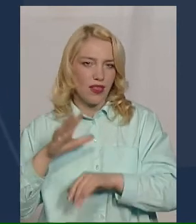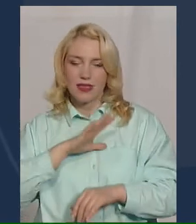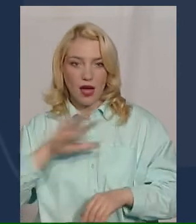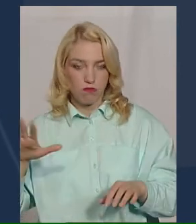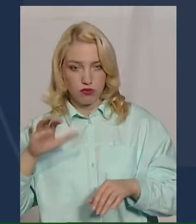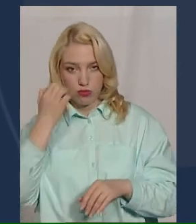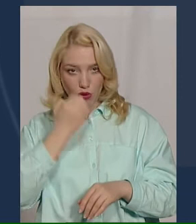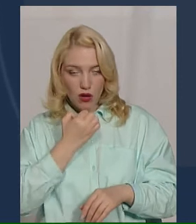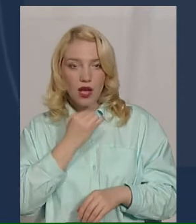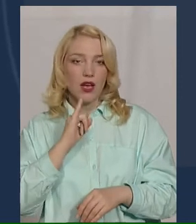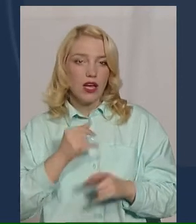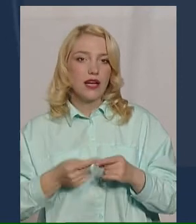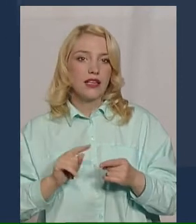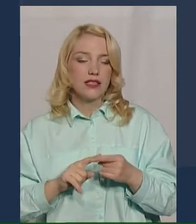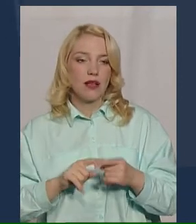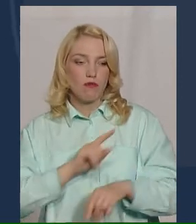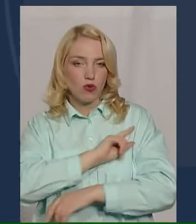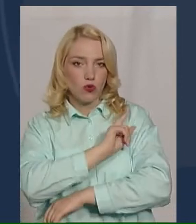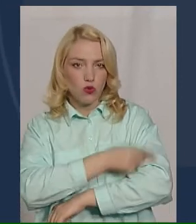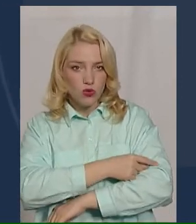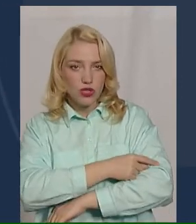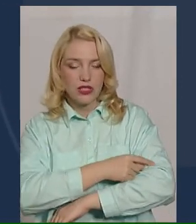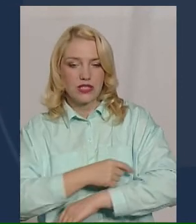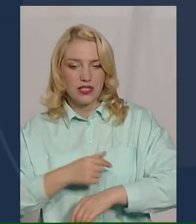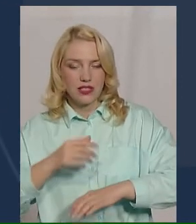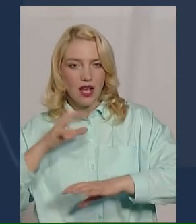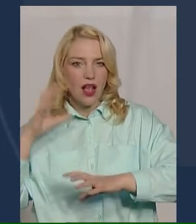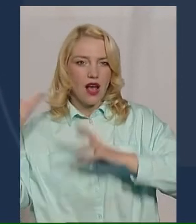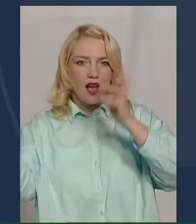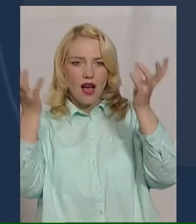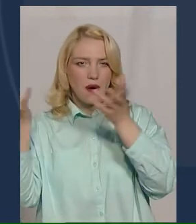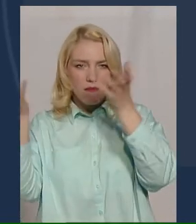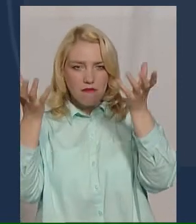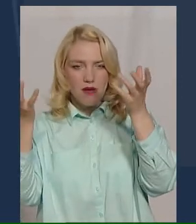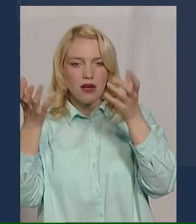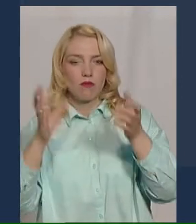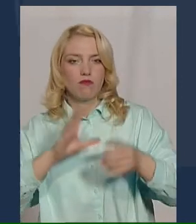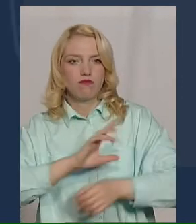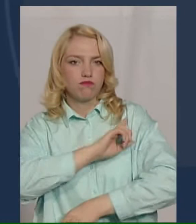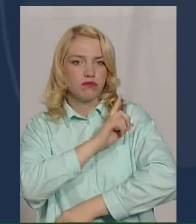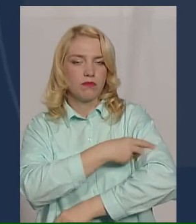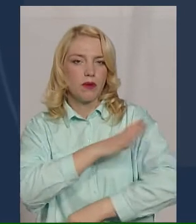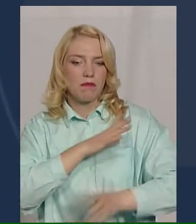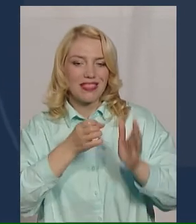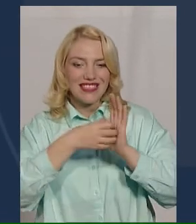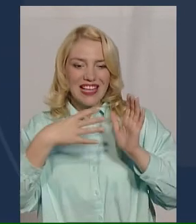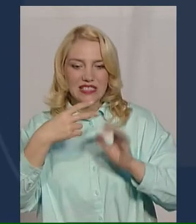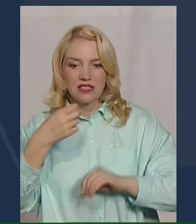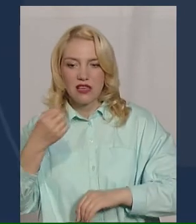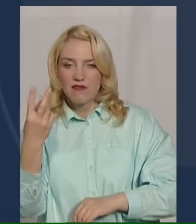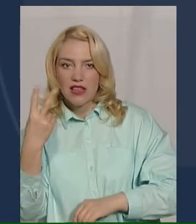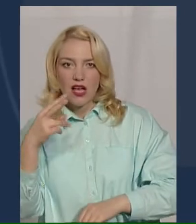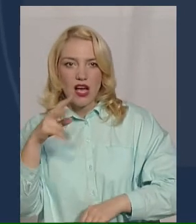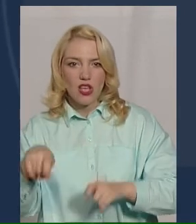даними нашого металлогічного локатору, потужність кубчасто-дещових мас часто стягала 12-15 кілометрів. Це дуже